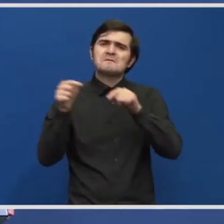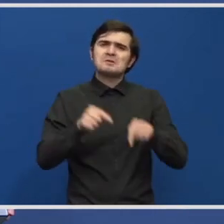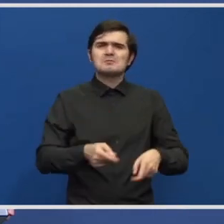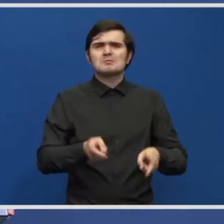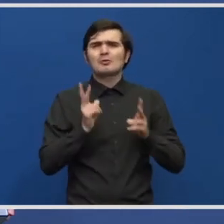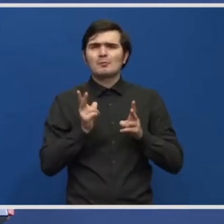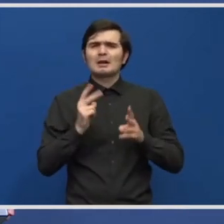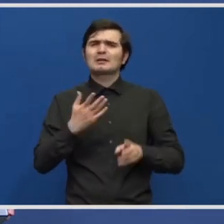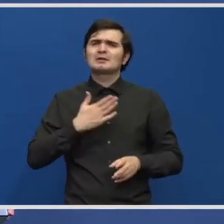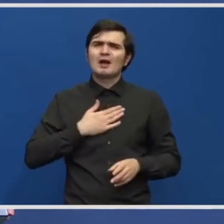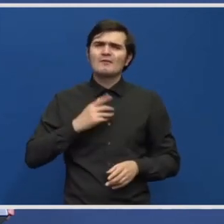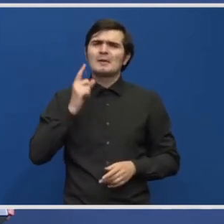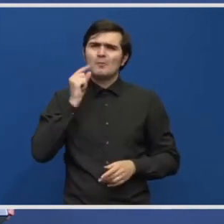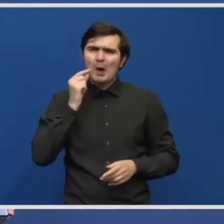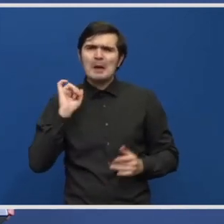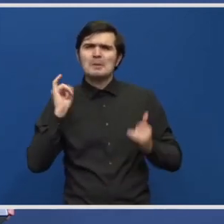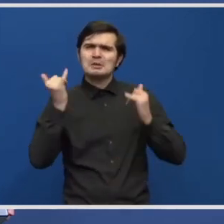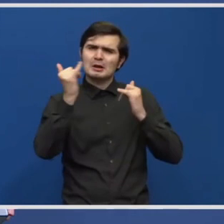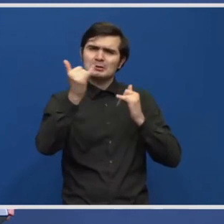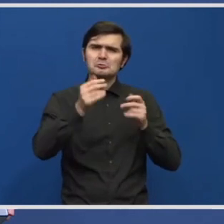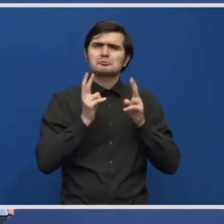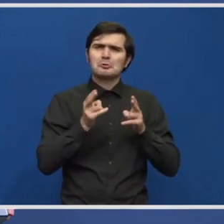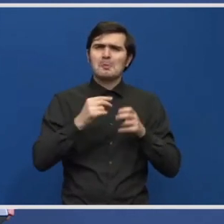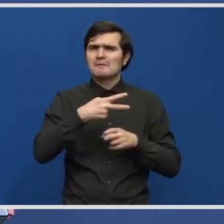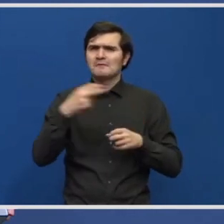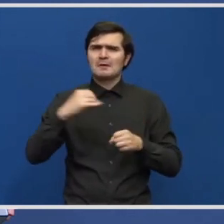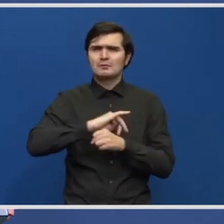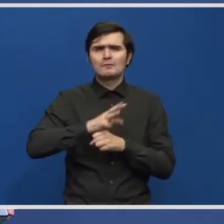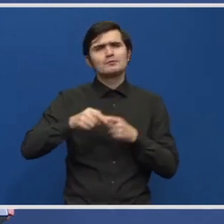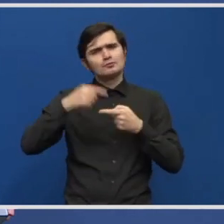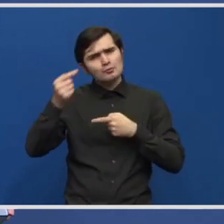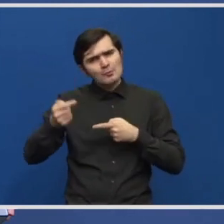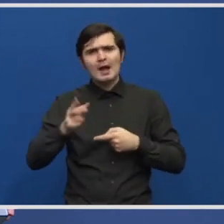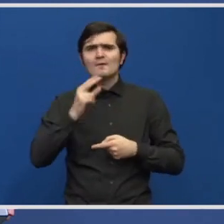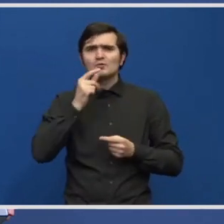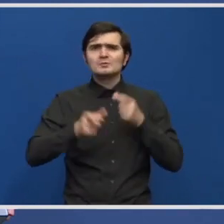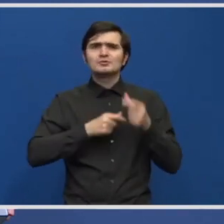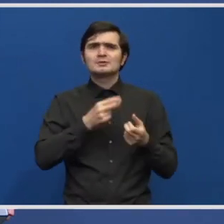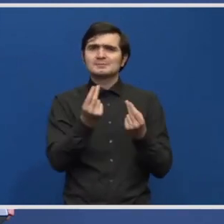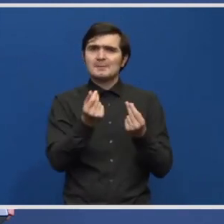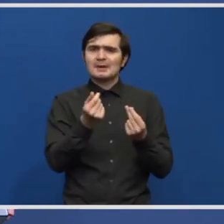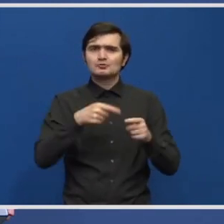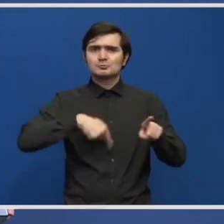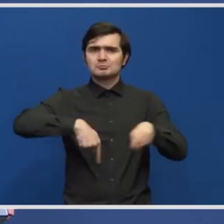călători și apoi să discutăm despre zona tarifară. Asta e valabil pentru toate modurile de transport.